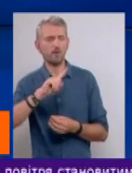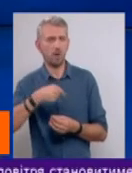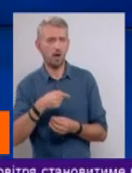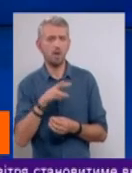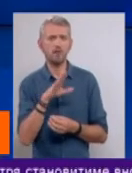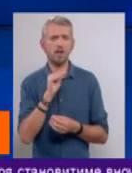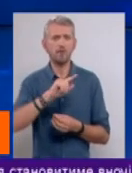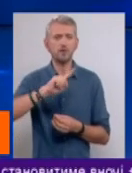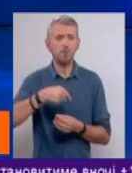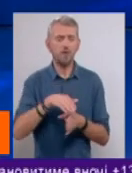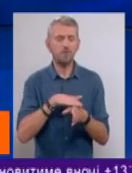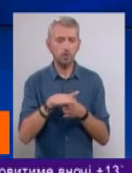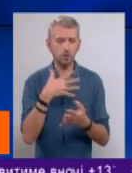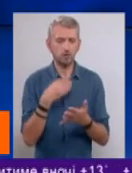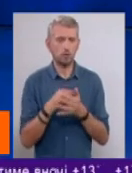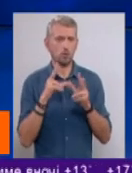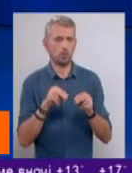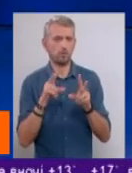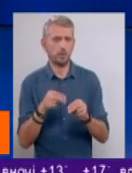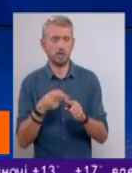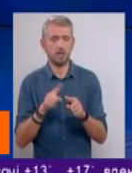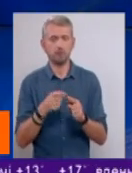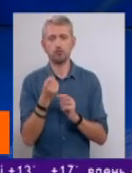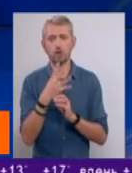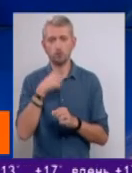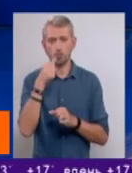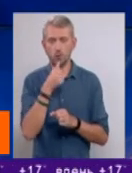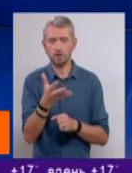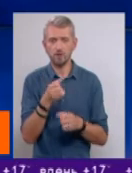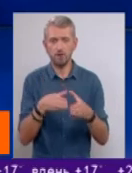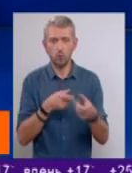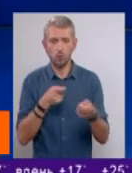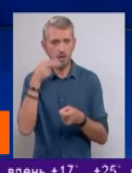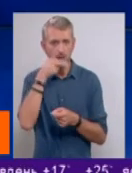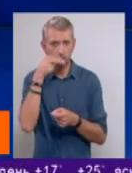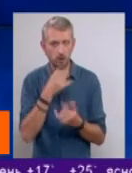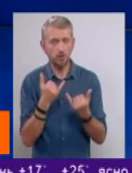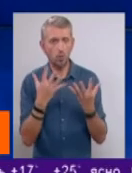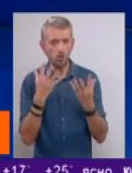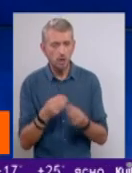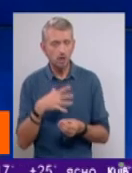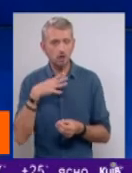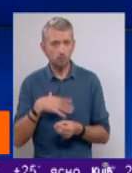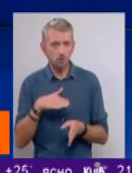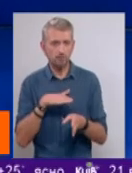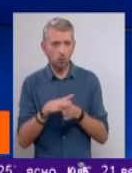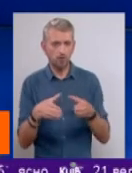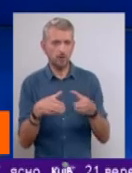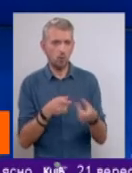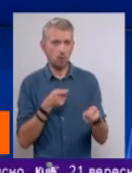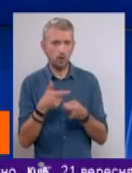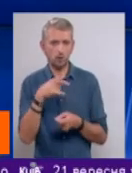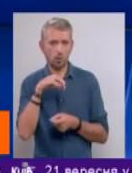МВФ просто вимагає виконати свої зобов'язання, в 2014 році взяв уряди Цинюка і на сьогоднішній день змушений виконувати уряд